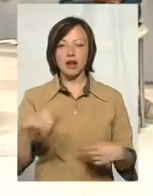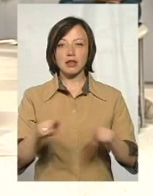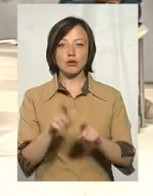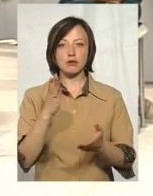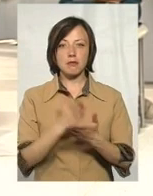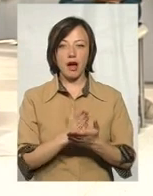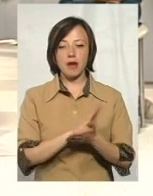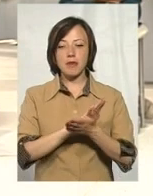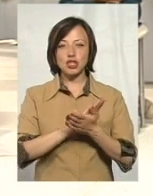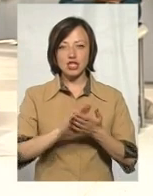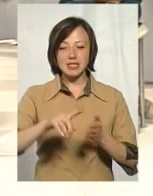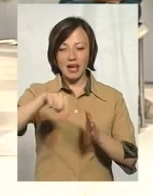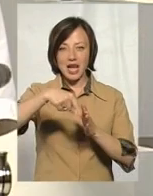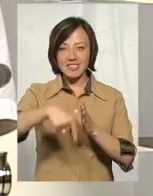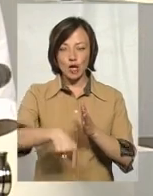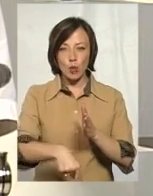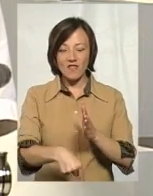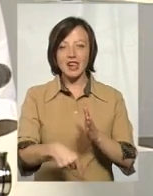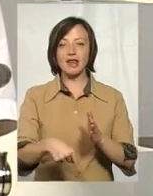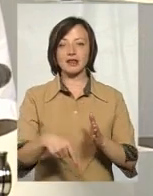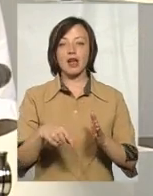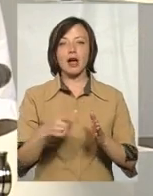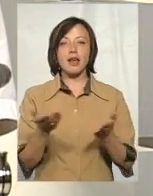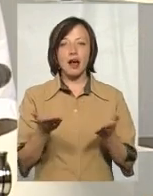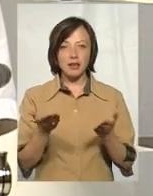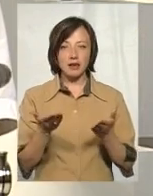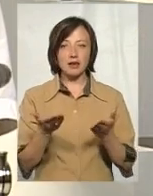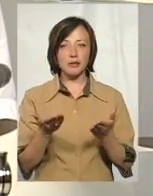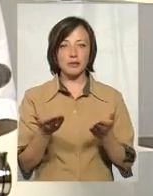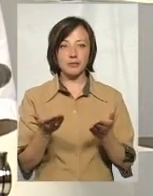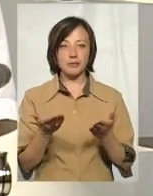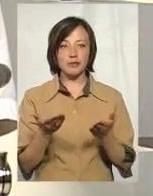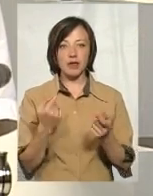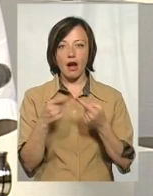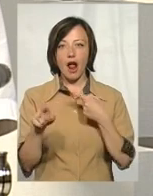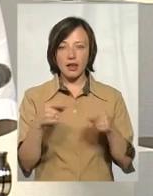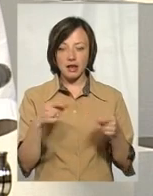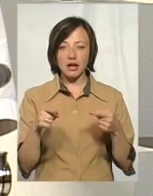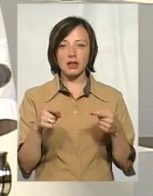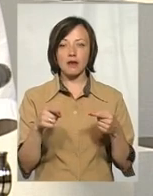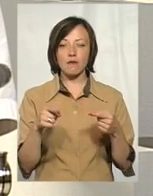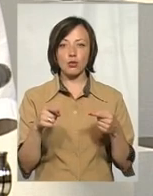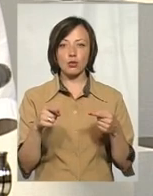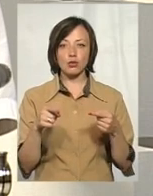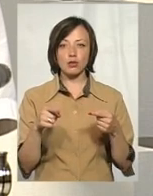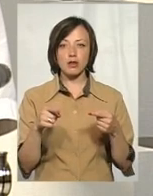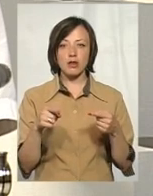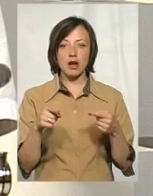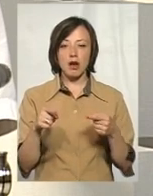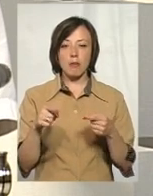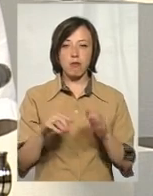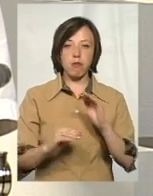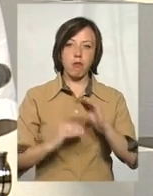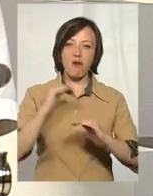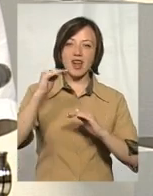артезіанські свердловини, яким, звичайно, альтернативу поверхневим